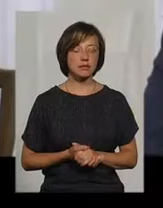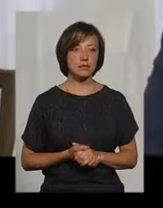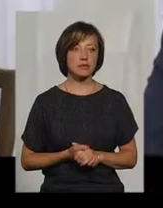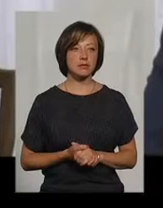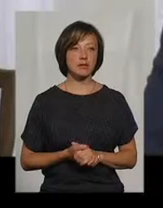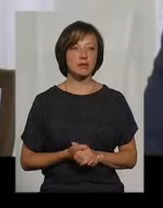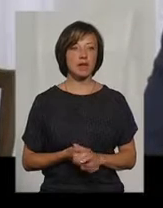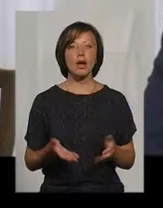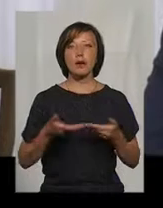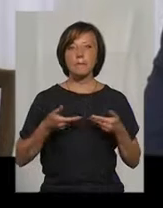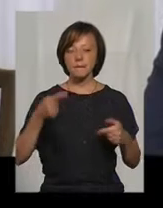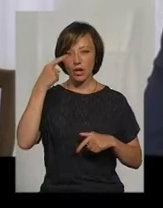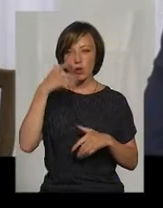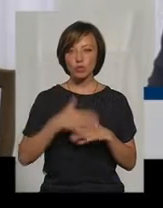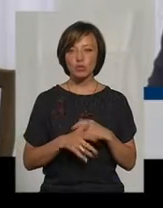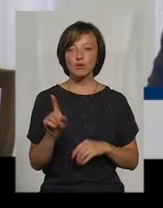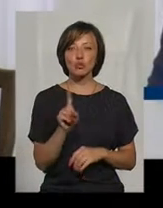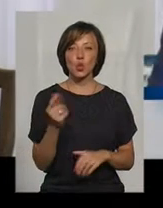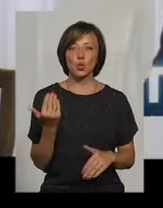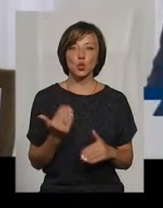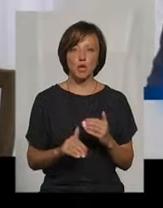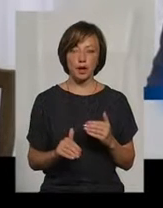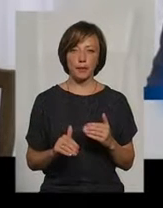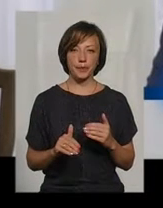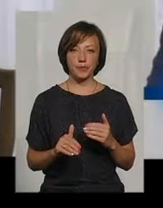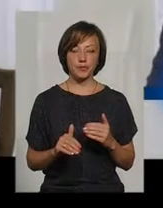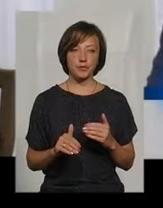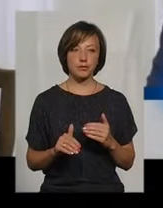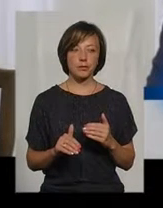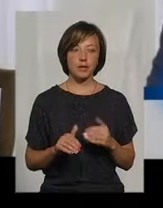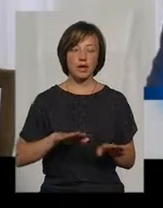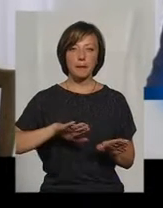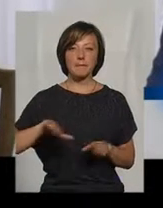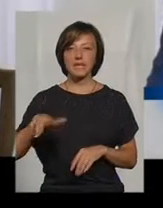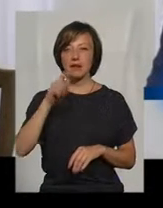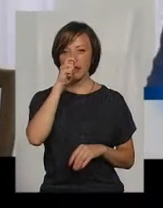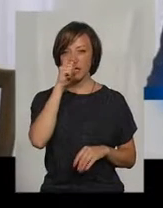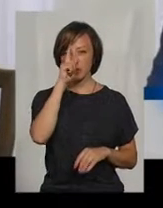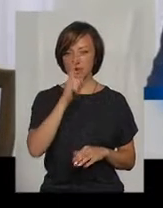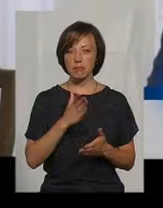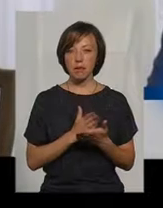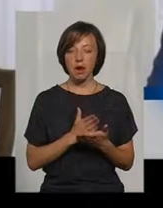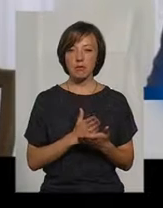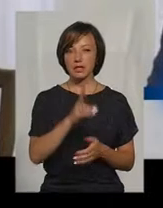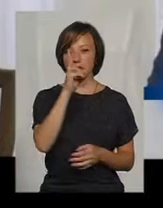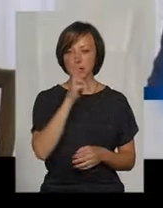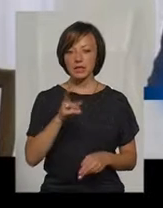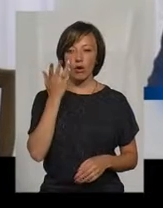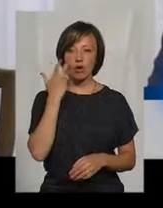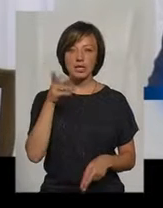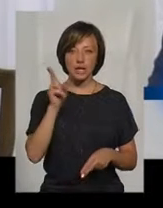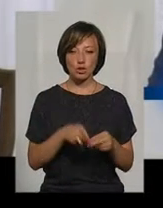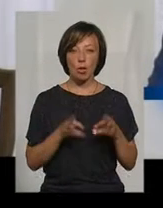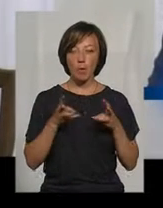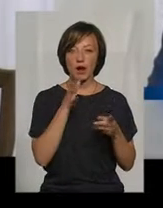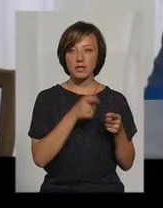Ми розуміємо, що вже після квітня місяця маємо 2 місяці, як закінчився опальний